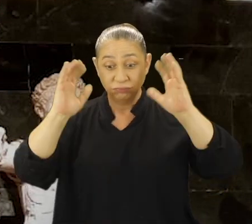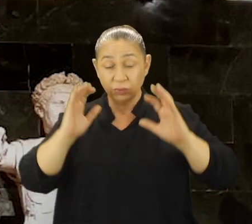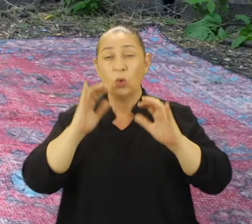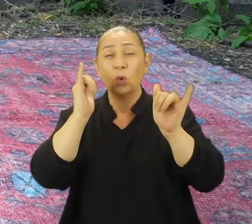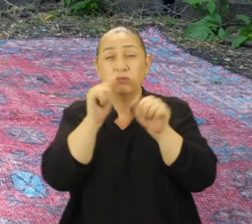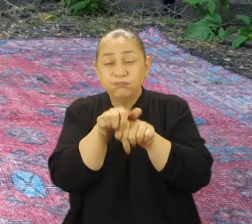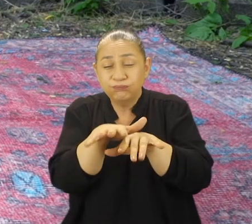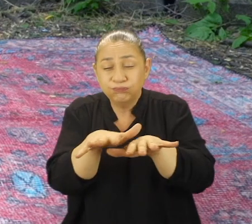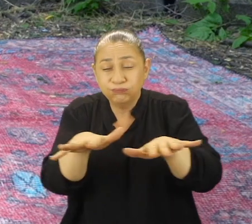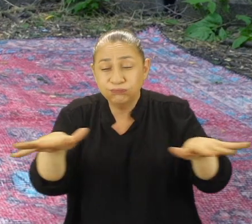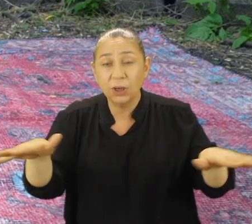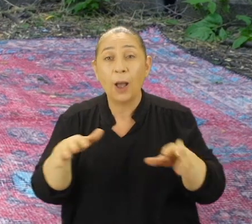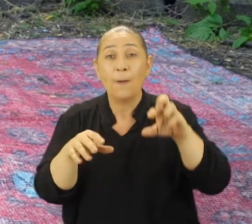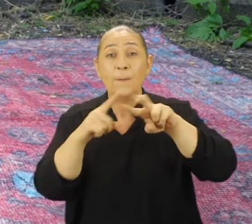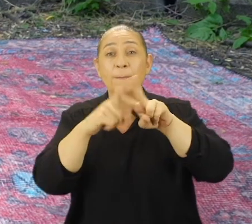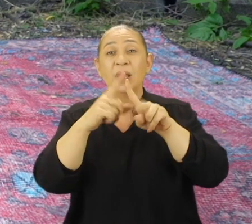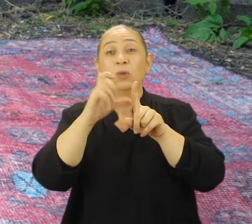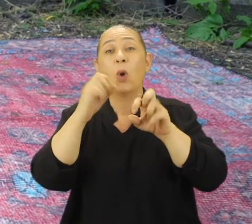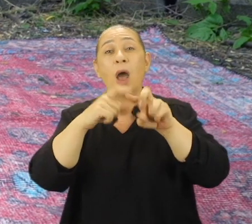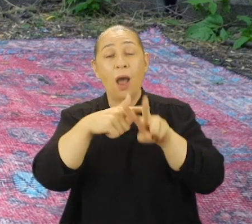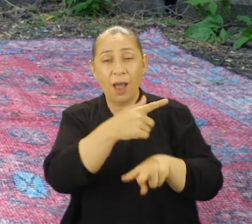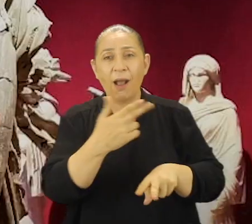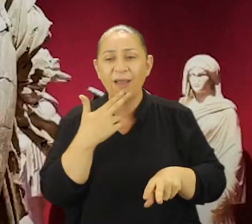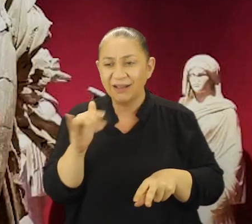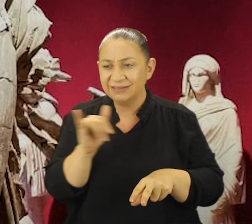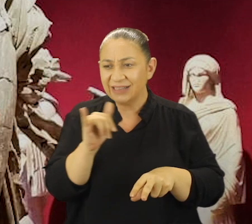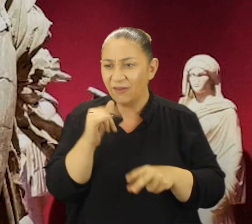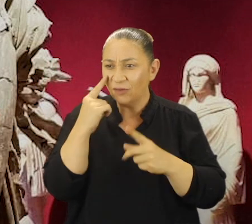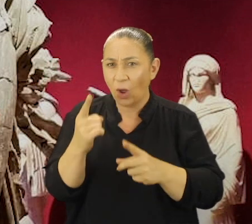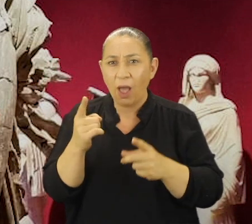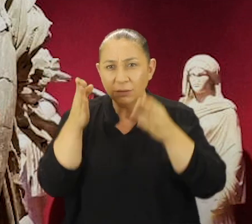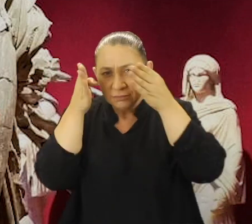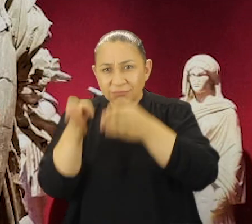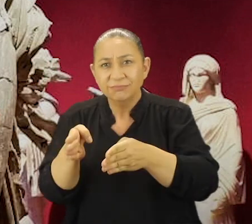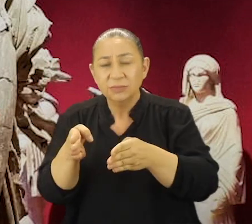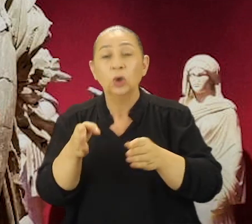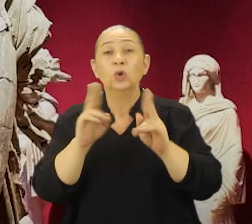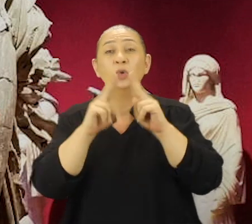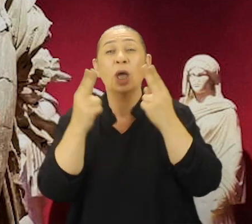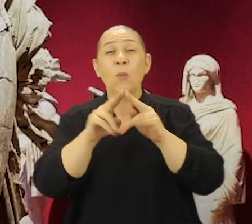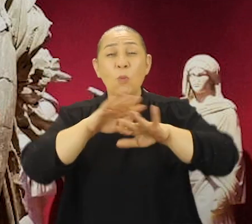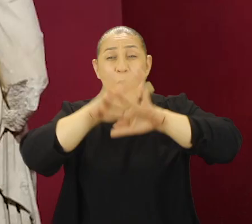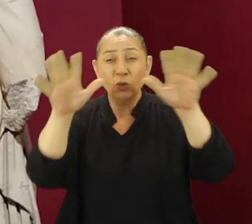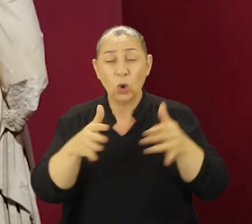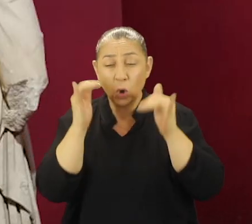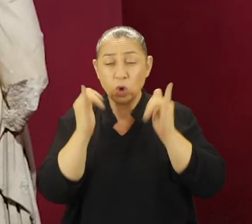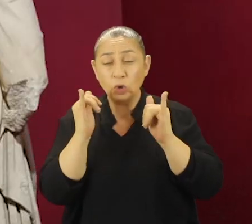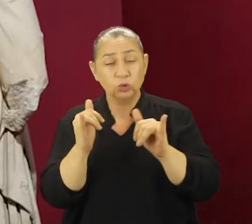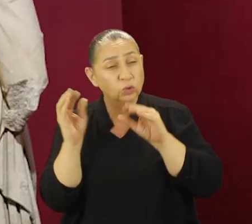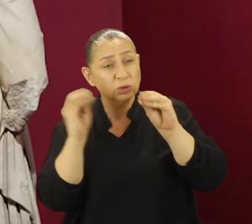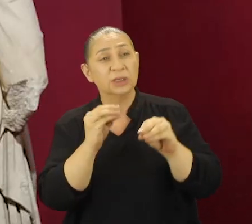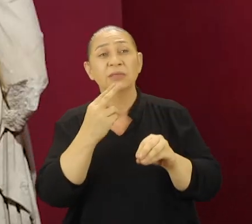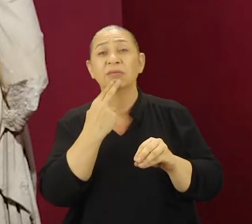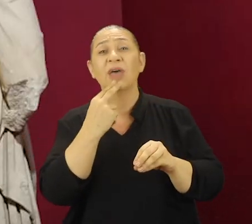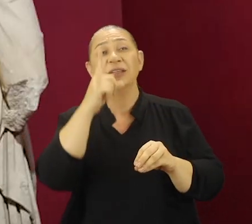kutudan tüm dünyaya kötülük yayılmasına neden olan Pandora. Kadının zayıflığı üzerine kurgulanmış. Dünyadaki tüm kötülüklerin